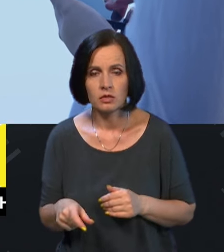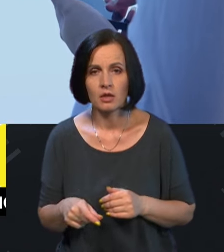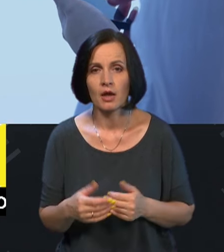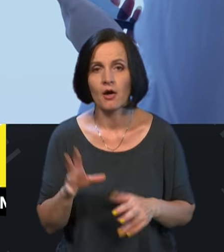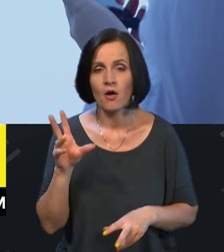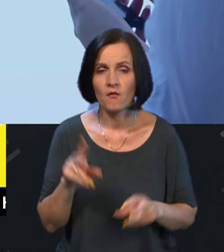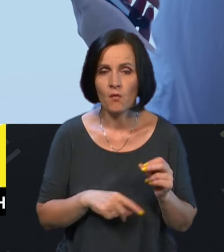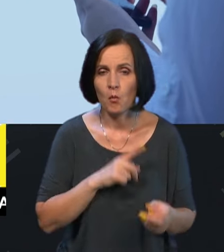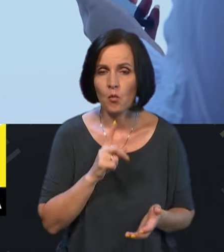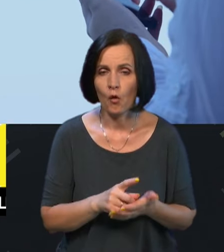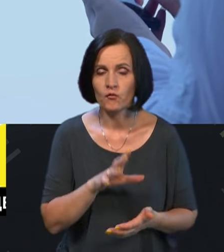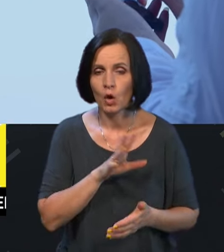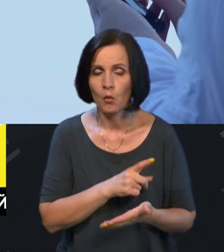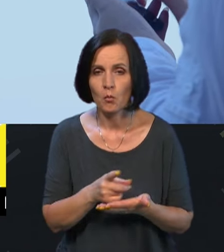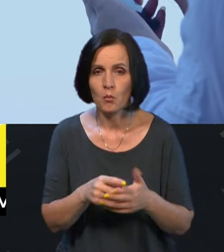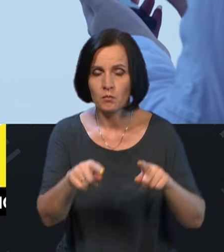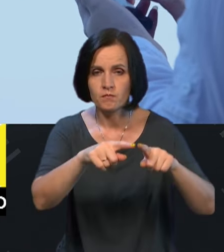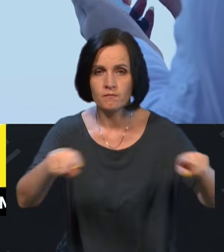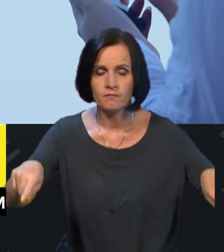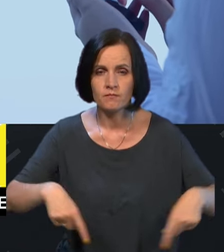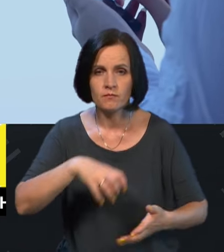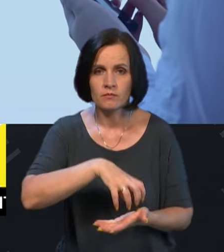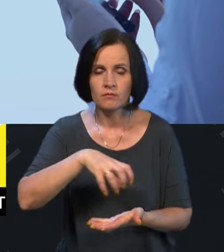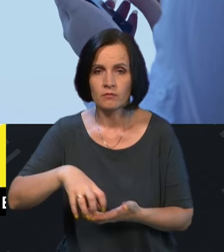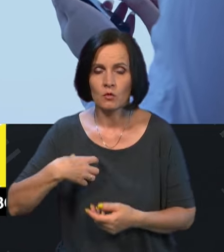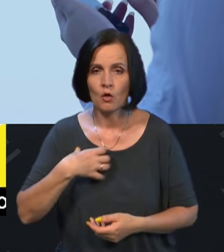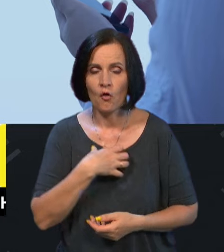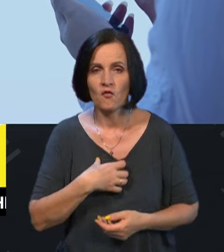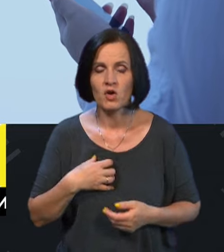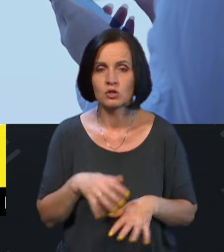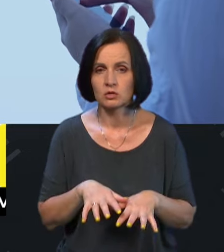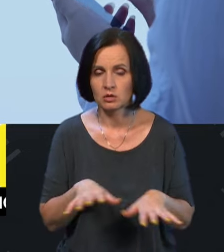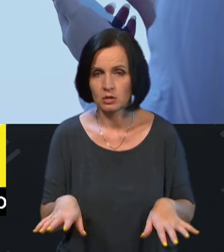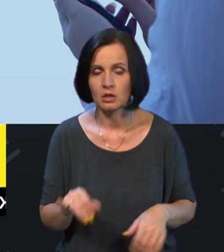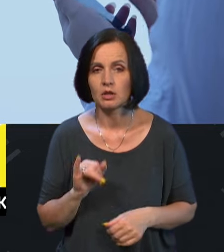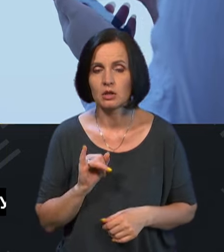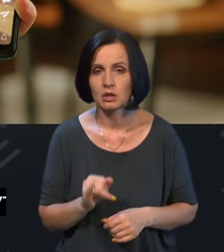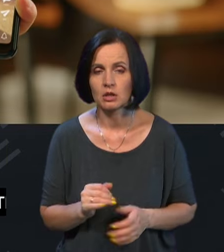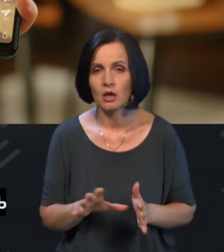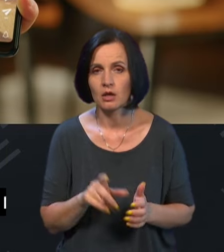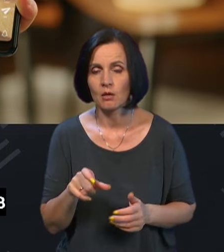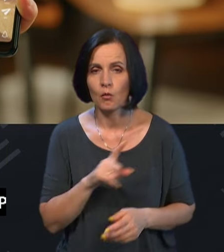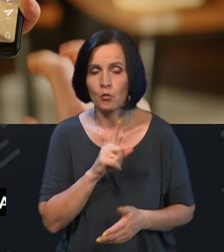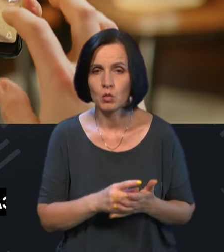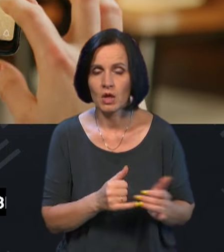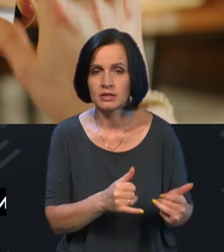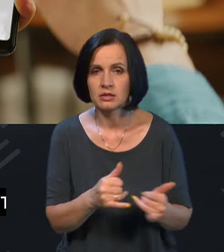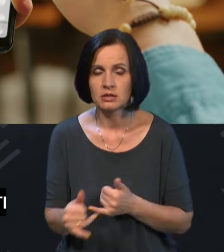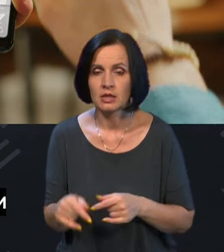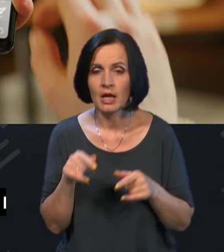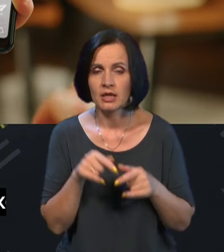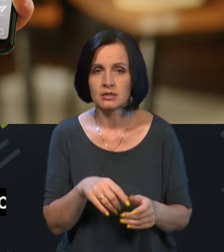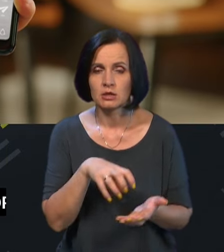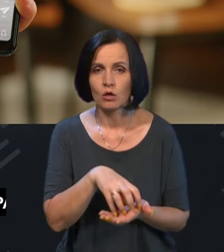мапа об'єктів критичної інфраструктури і енергетики повинні забезпечити на цих об